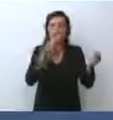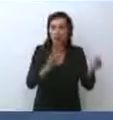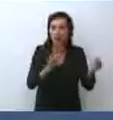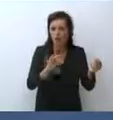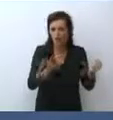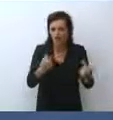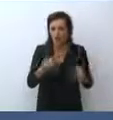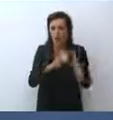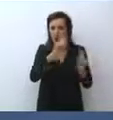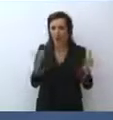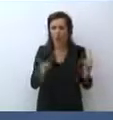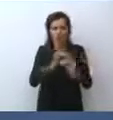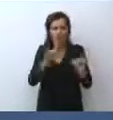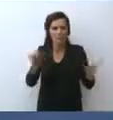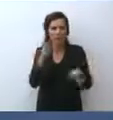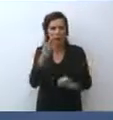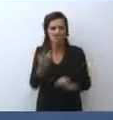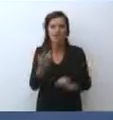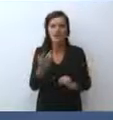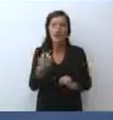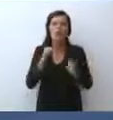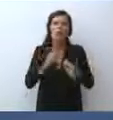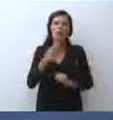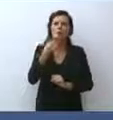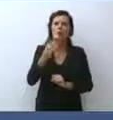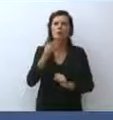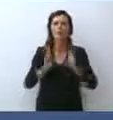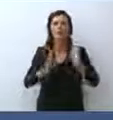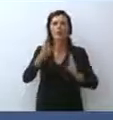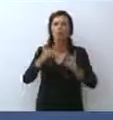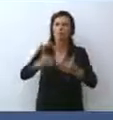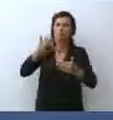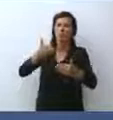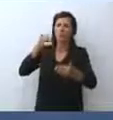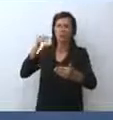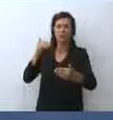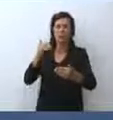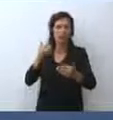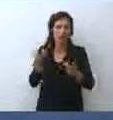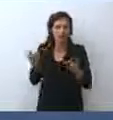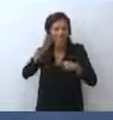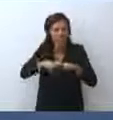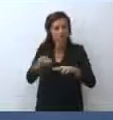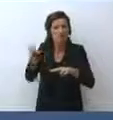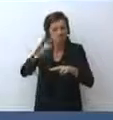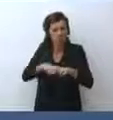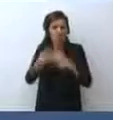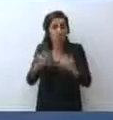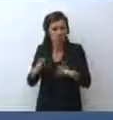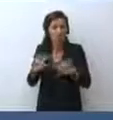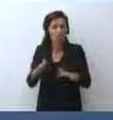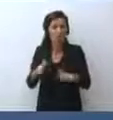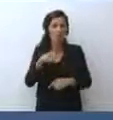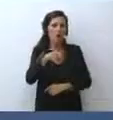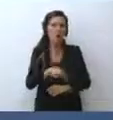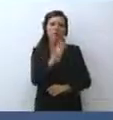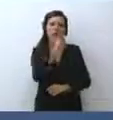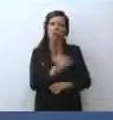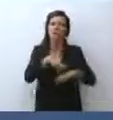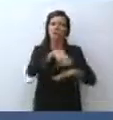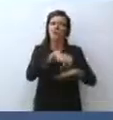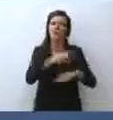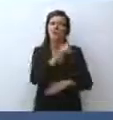spaventosi. Abbiamo avuto anni molto peggiori di questi. Quindi io credo che la Ministra Lamorgese faccia il suo dovere e lo faccia bene.